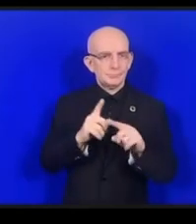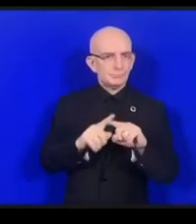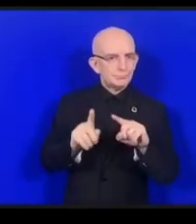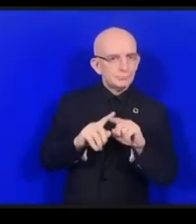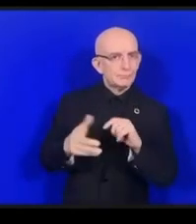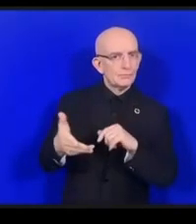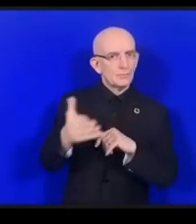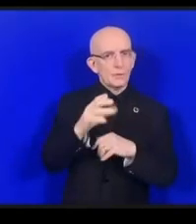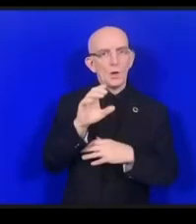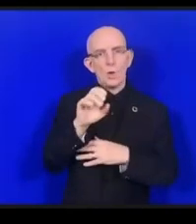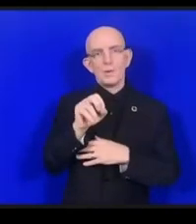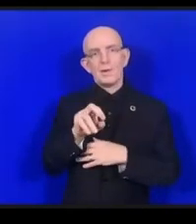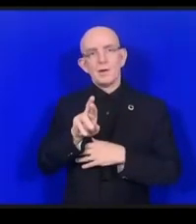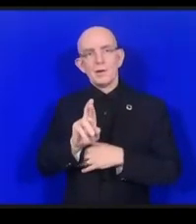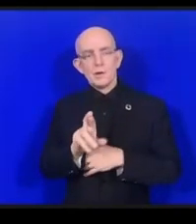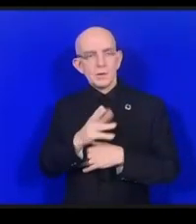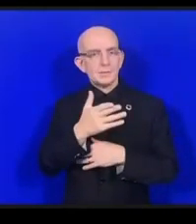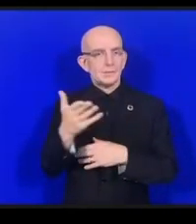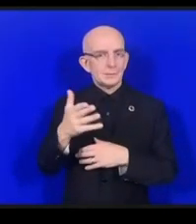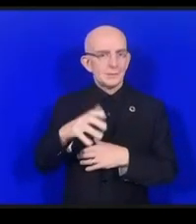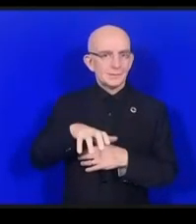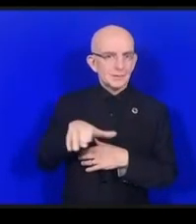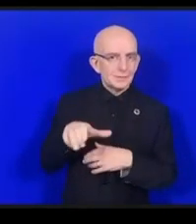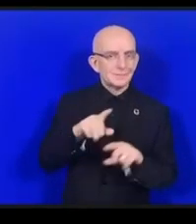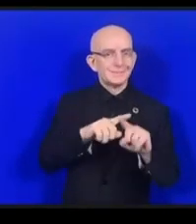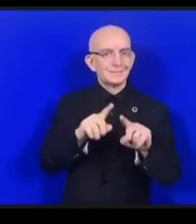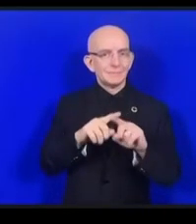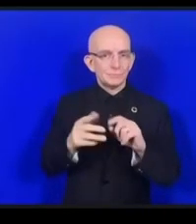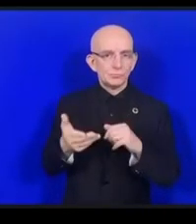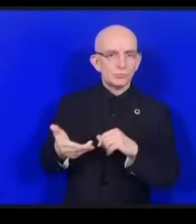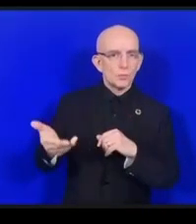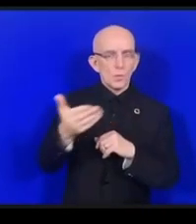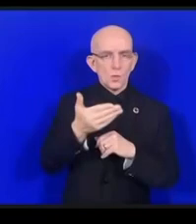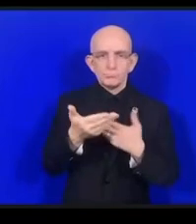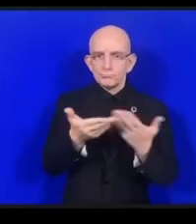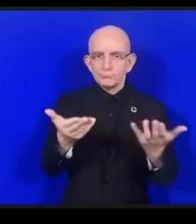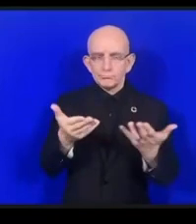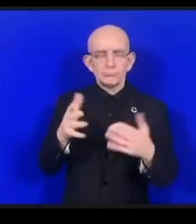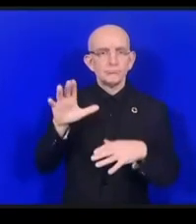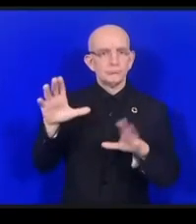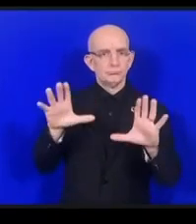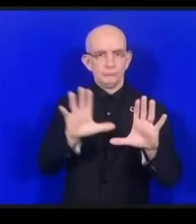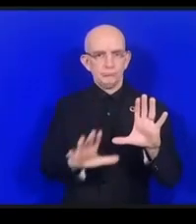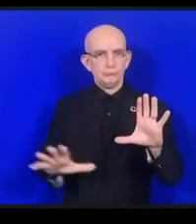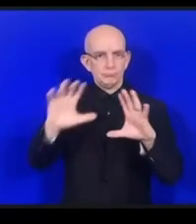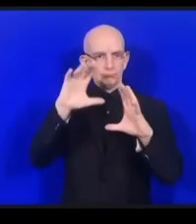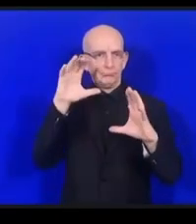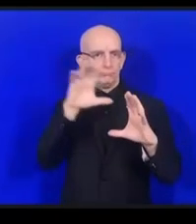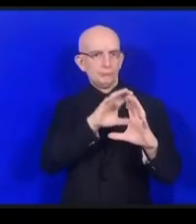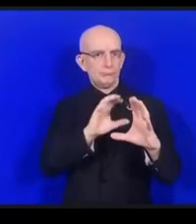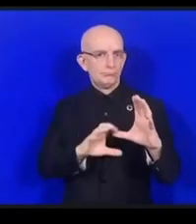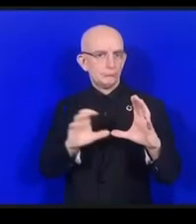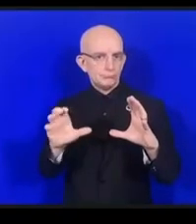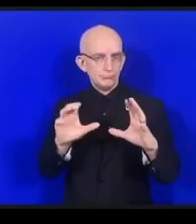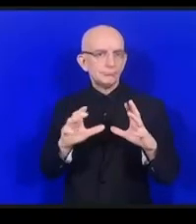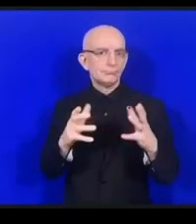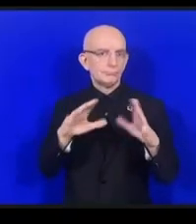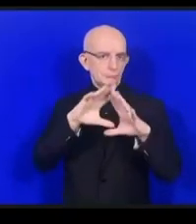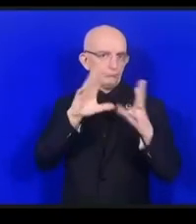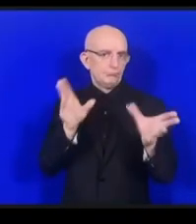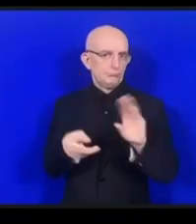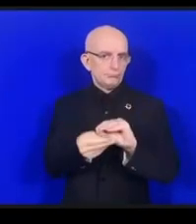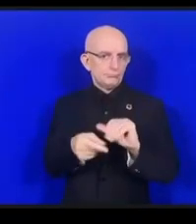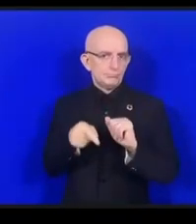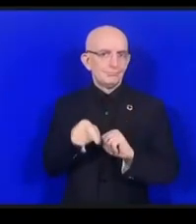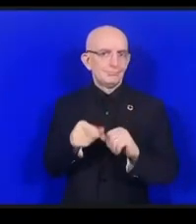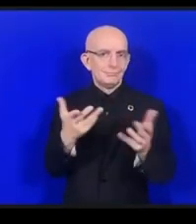そしてダイナミックコアリッションというのは国際協力を推進するということが前提になっていますした